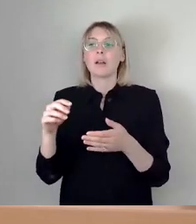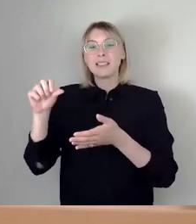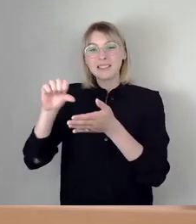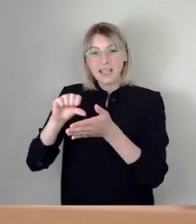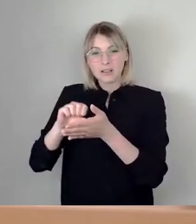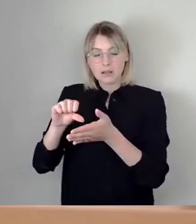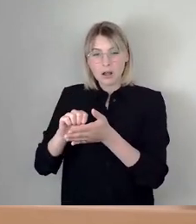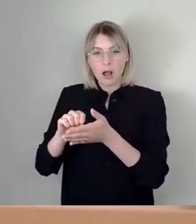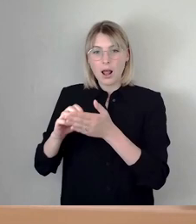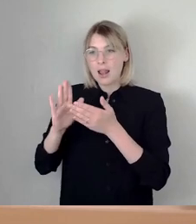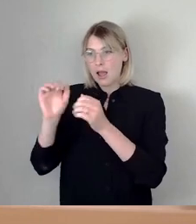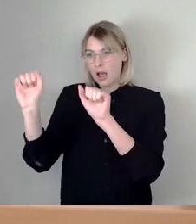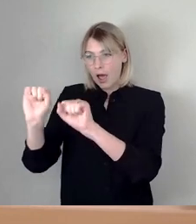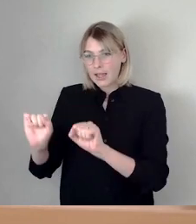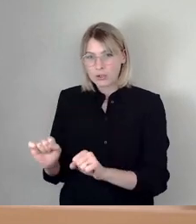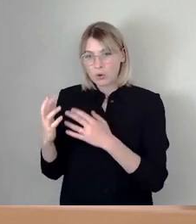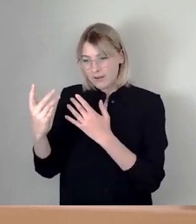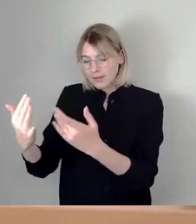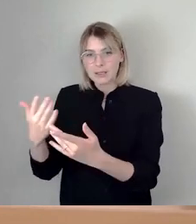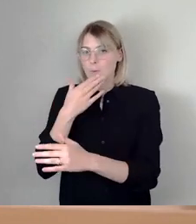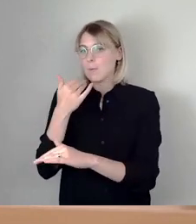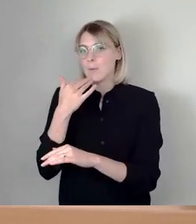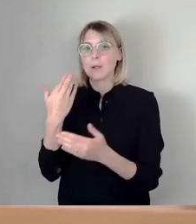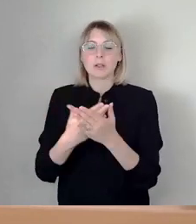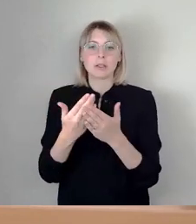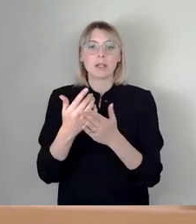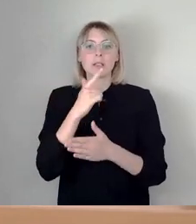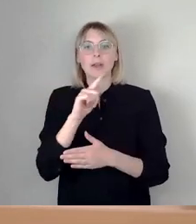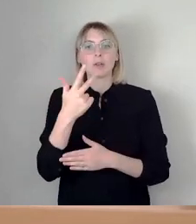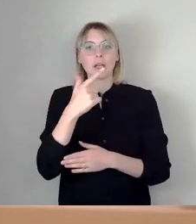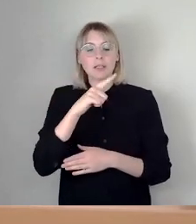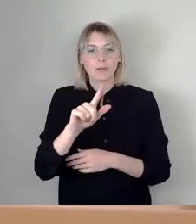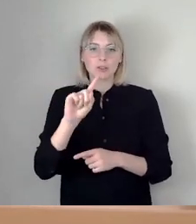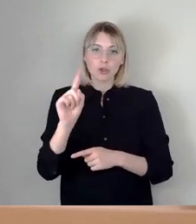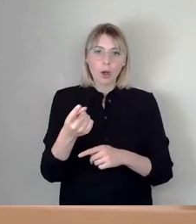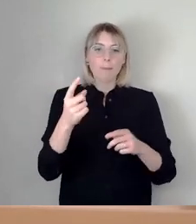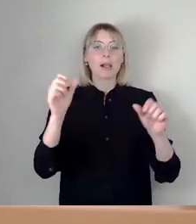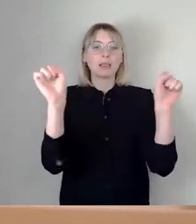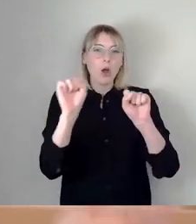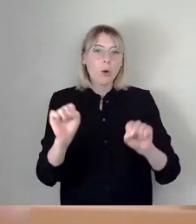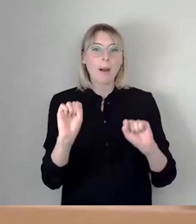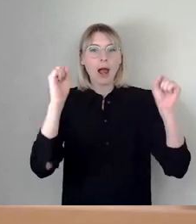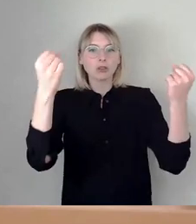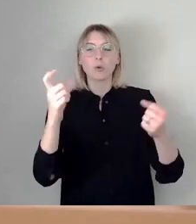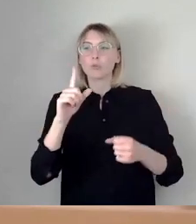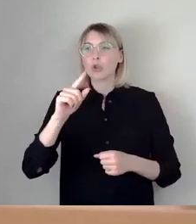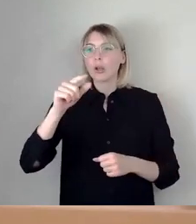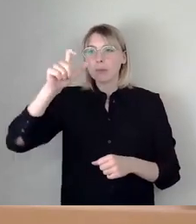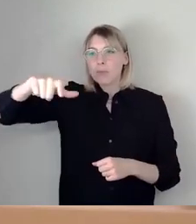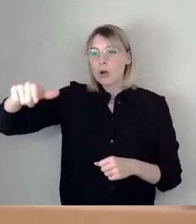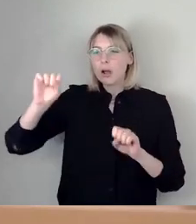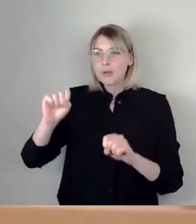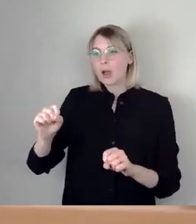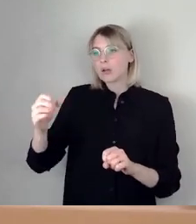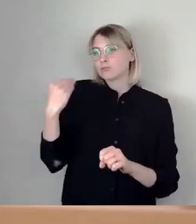wir 2021 sogenannte Putzaktionen ins Leben gerufen, wo sich Bürgerinnen und Bürger melden können, auf städtische Kosten sich einen